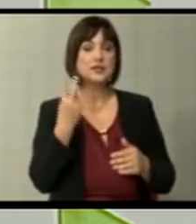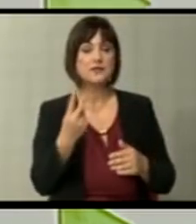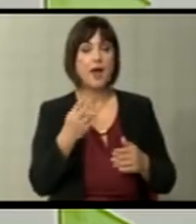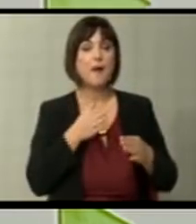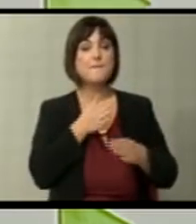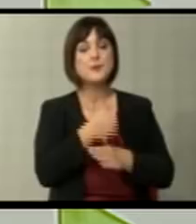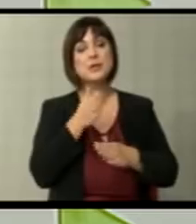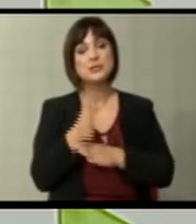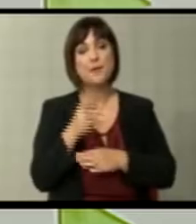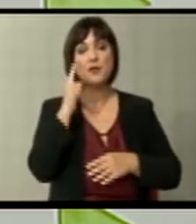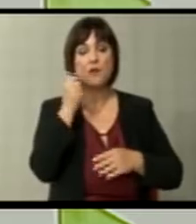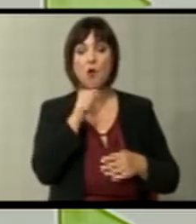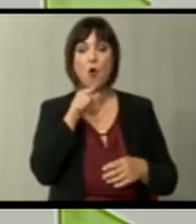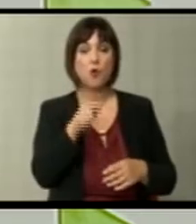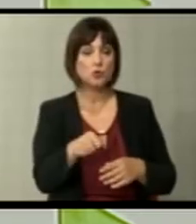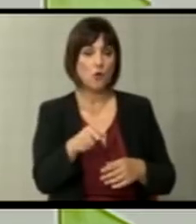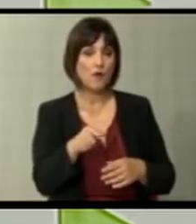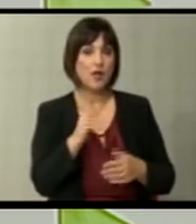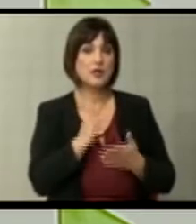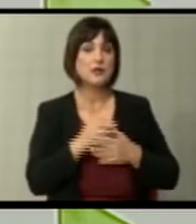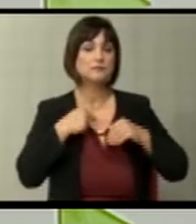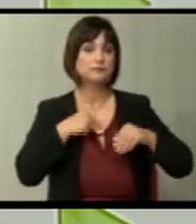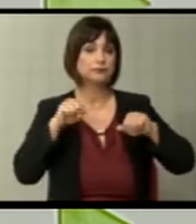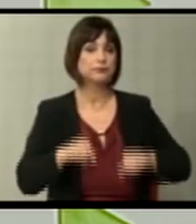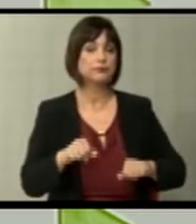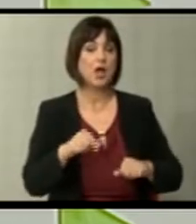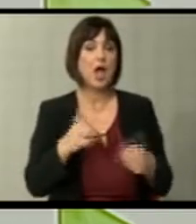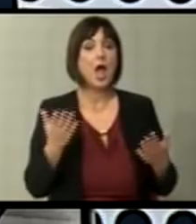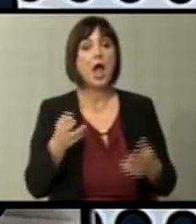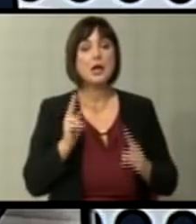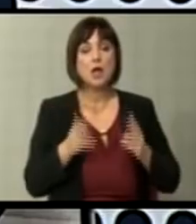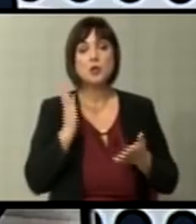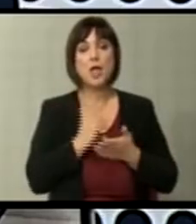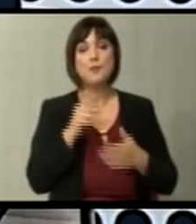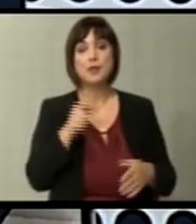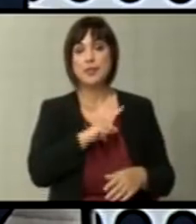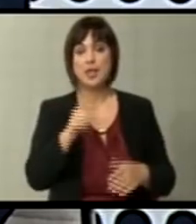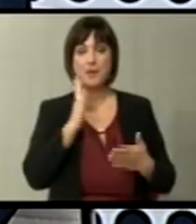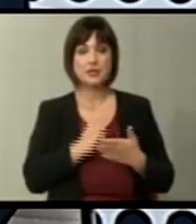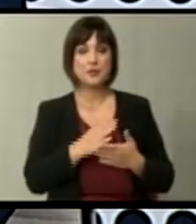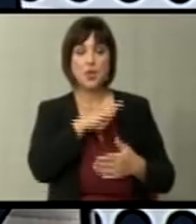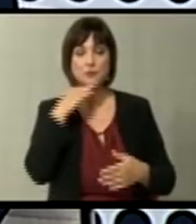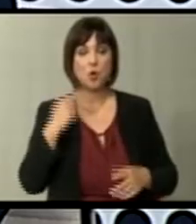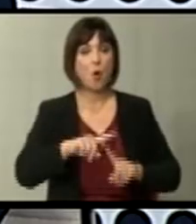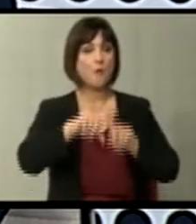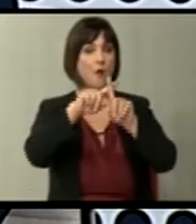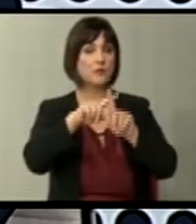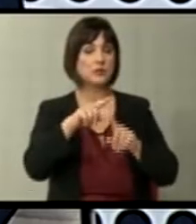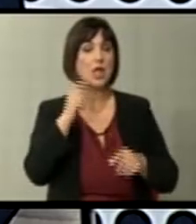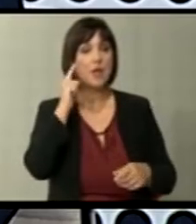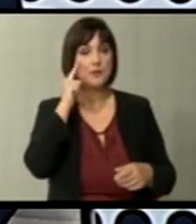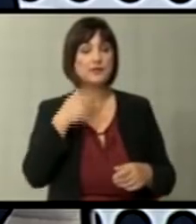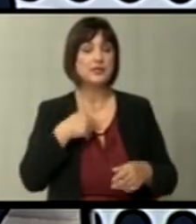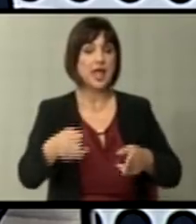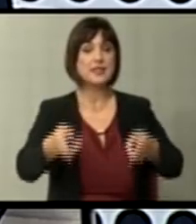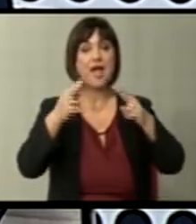пристапа ке видиме кој од ниф ке преовлада. Добро, како и да биде тоа нема да биде премног оптимистичко сценарио и